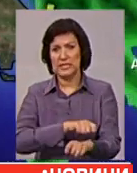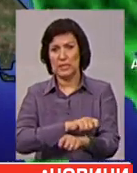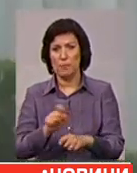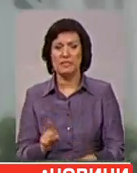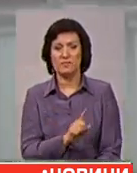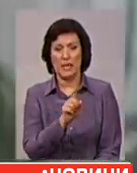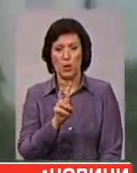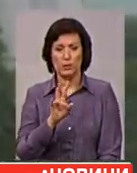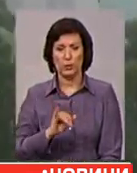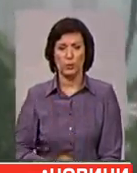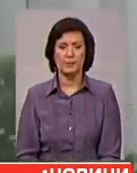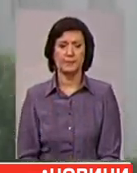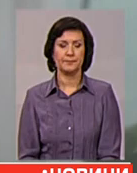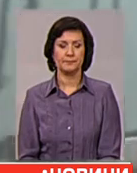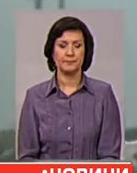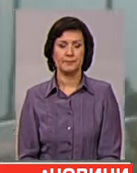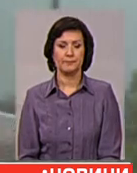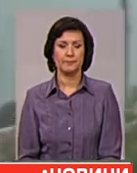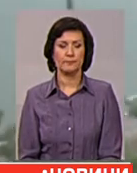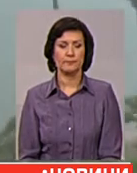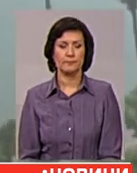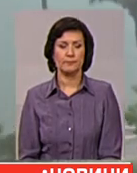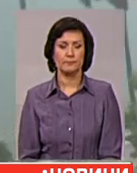за годину. Анастасія Лебега, Вікторія Хуторна. Новини на першому.